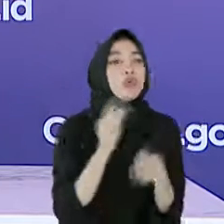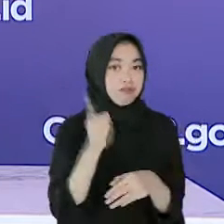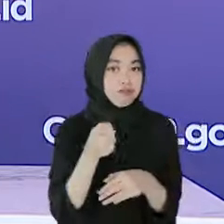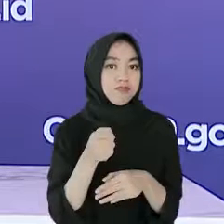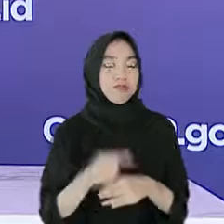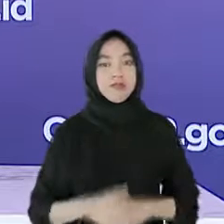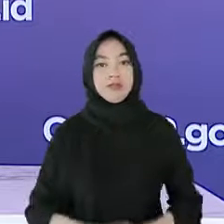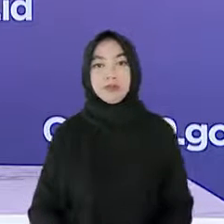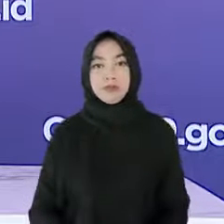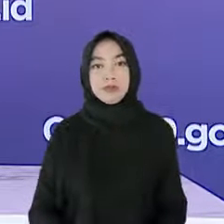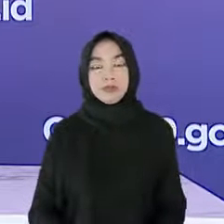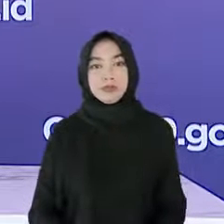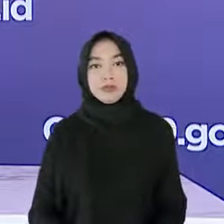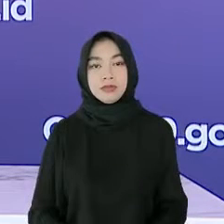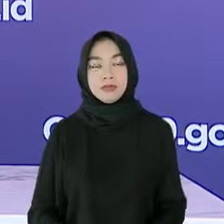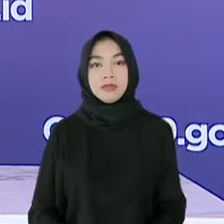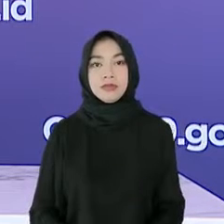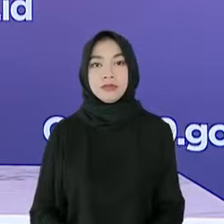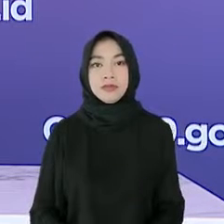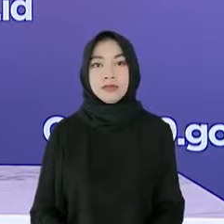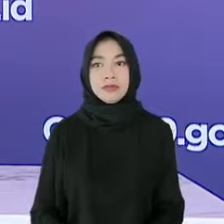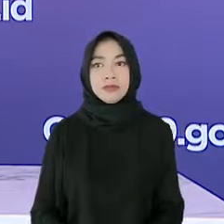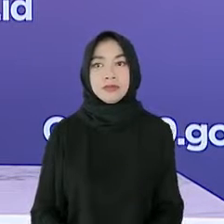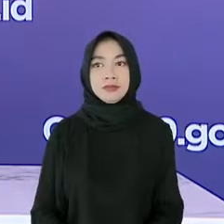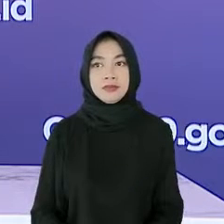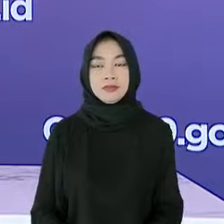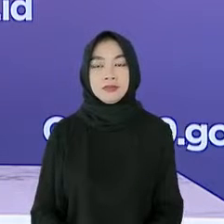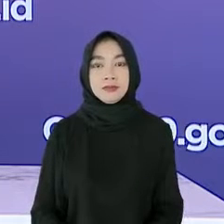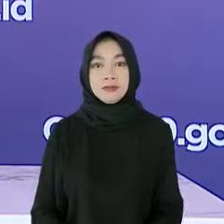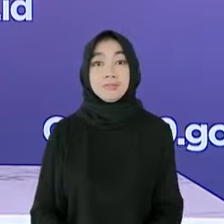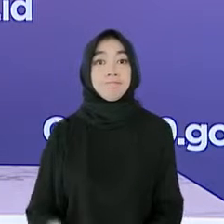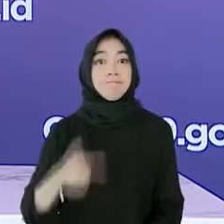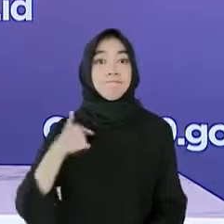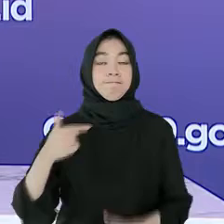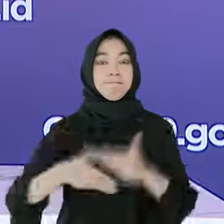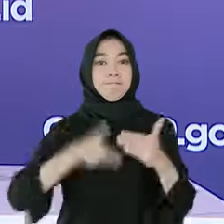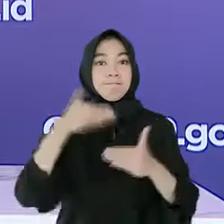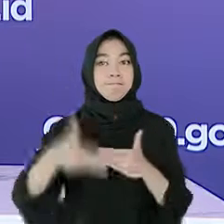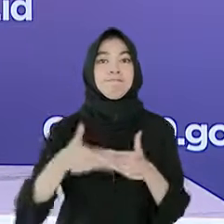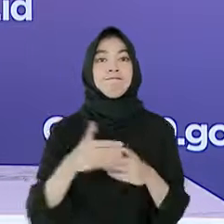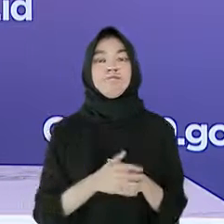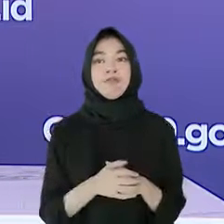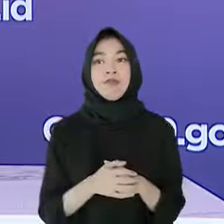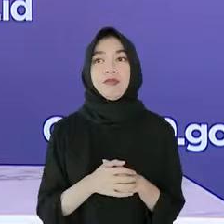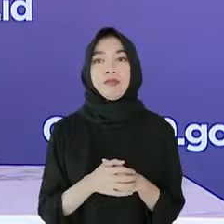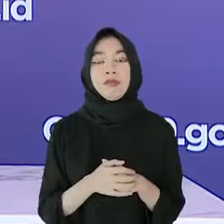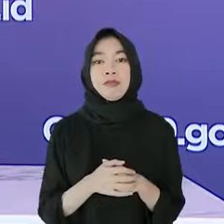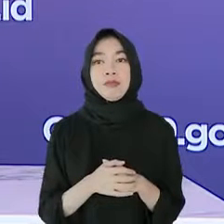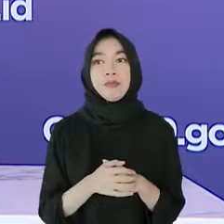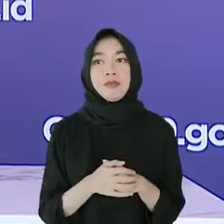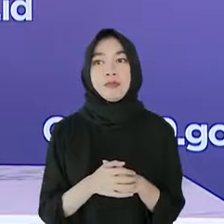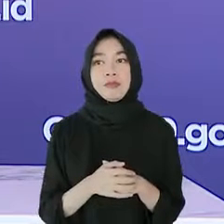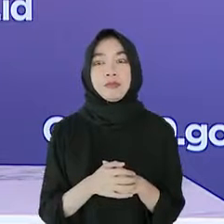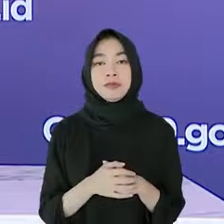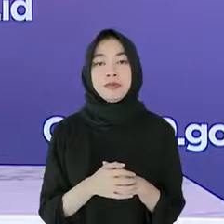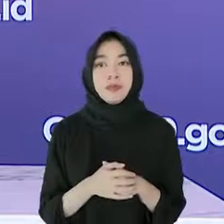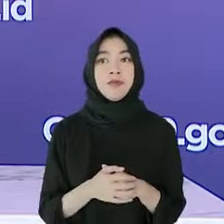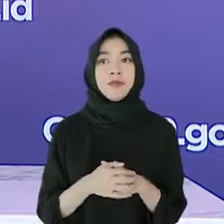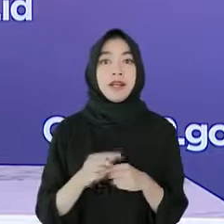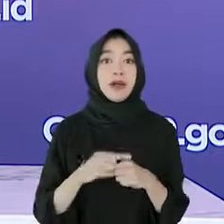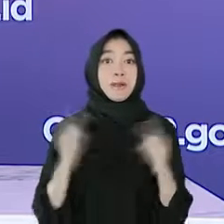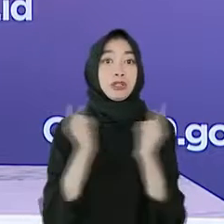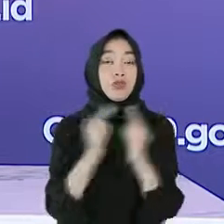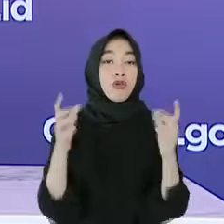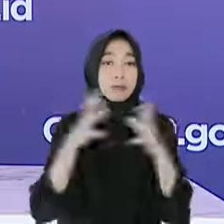ditetapkan. Selanjutnya, saya akan mencoba menjelaskan perdoman penyelenggaraan kegiatan dan pertemuan